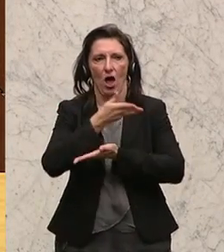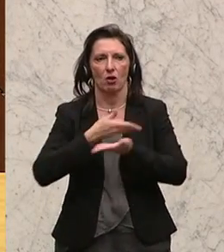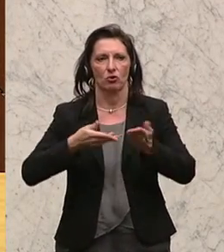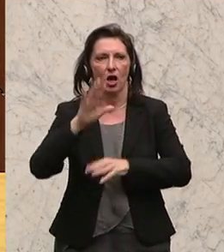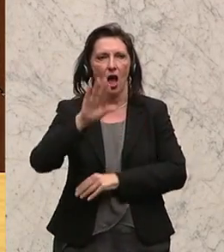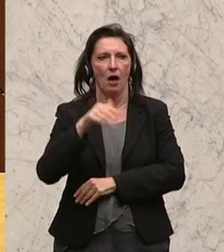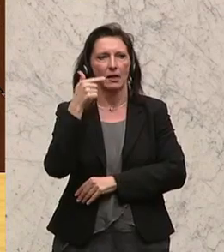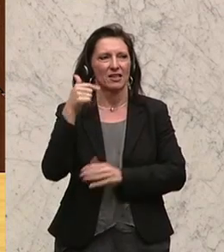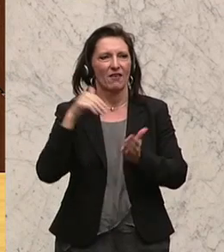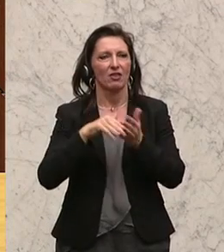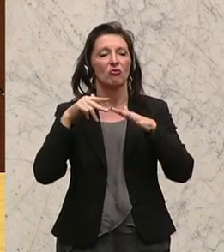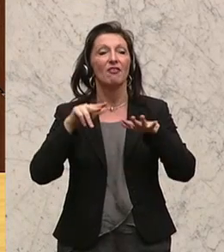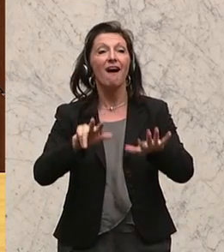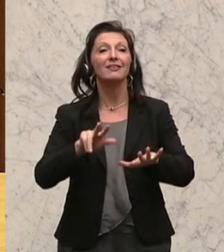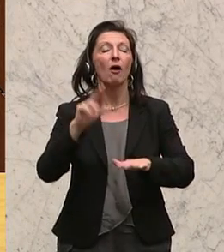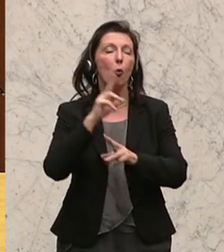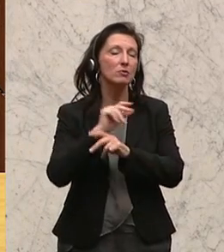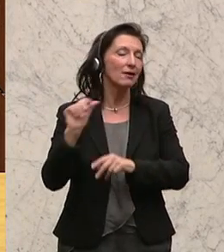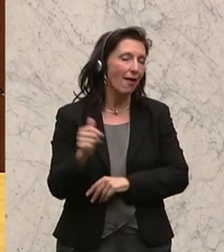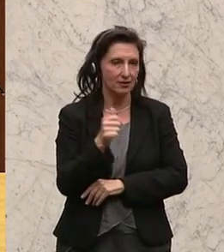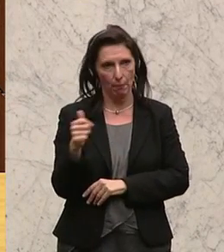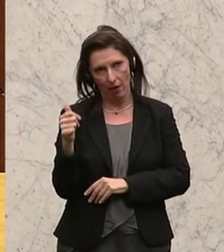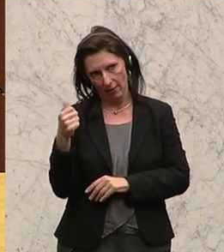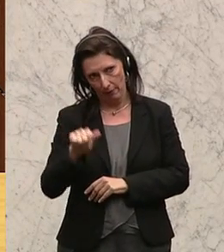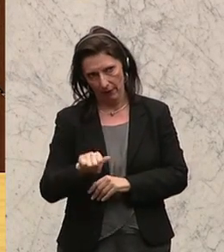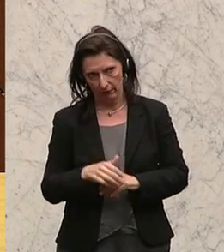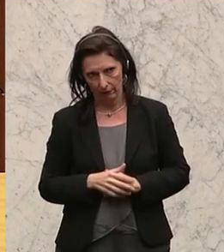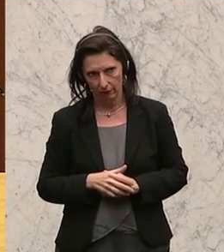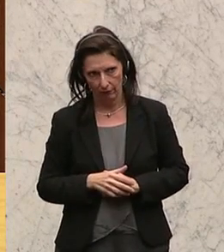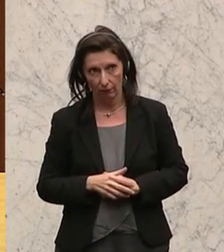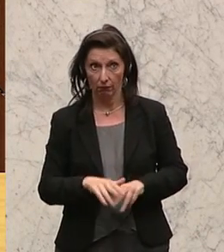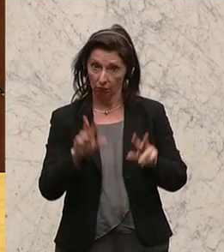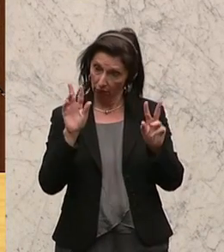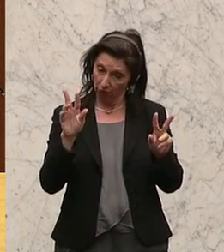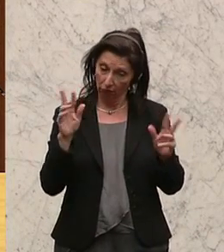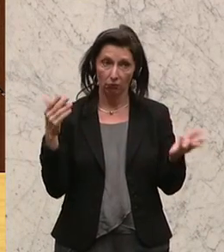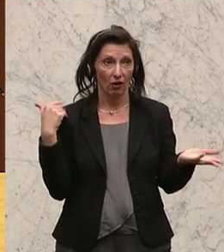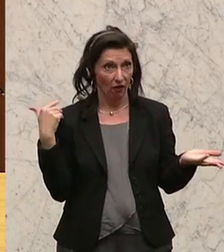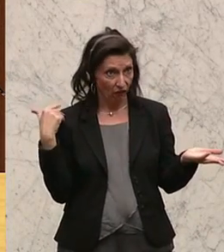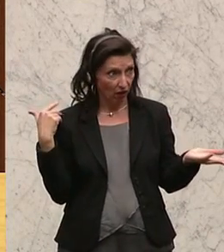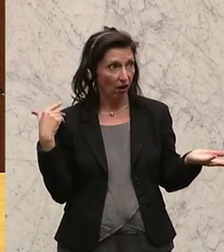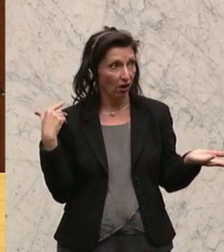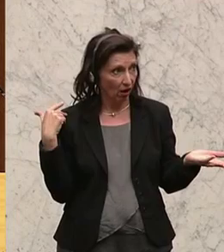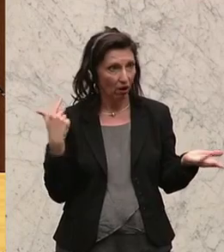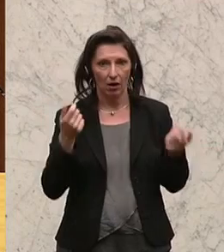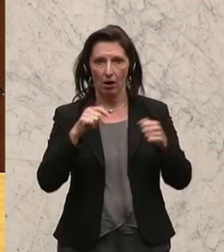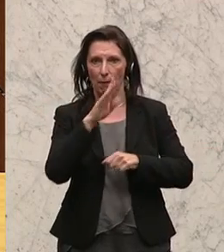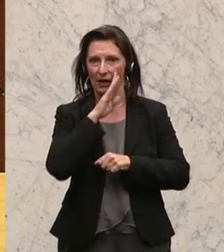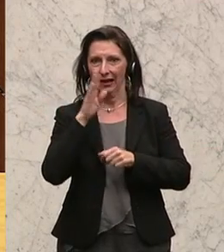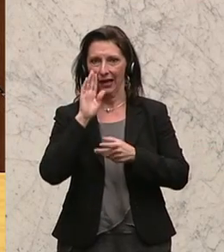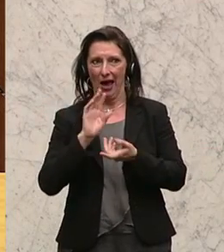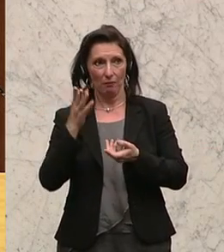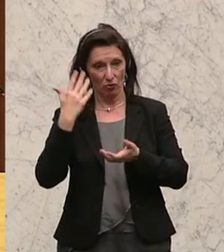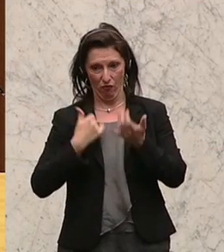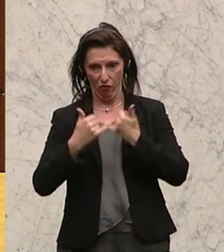2018 erstmals teil. Wir haben ja diesem in der Tat bei den Verhandlungen über die Änderung des Bankgeheimnisses im